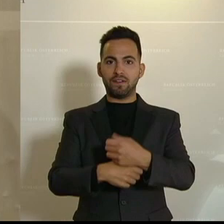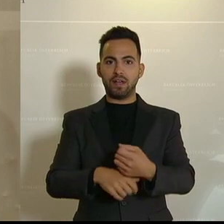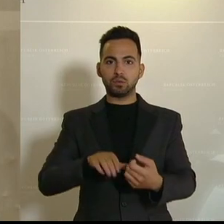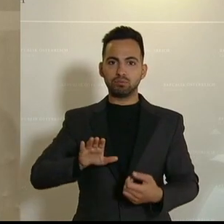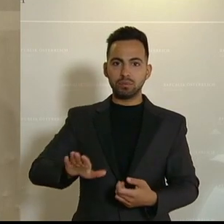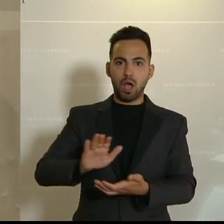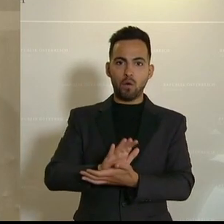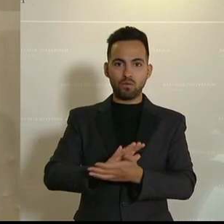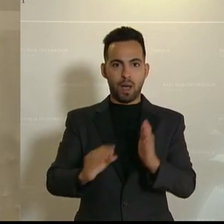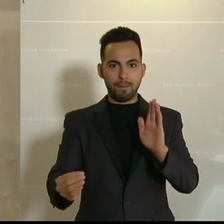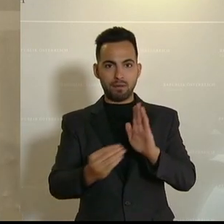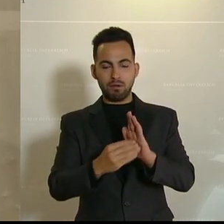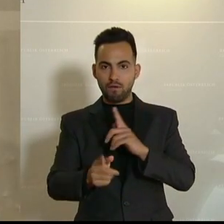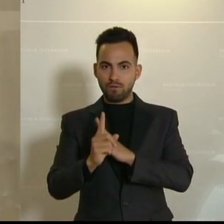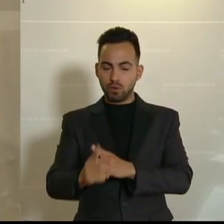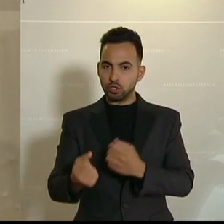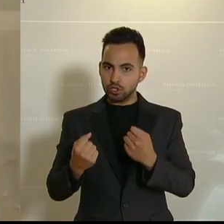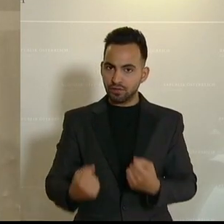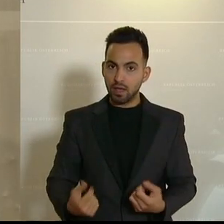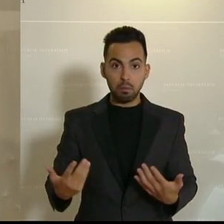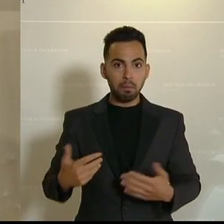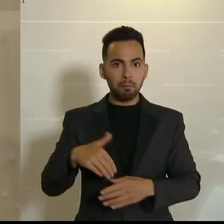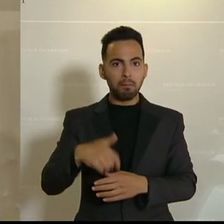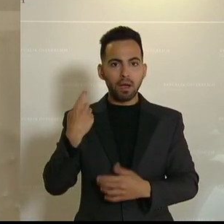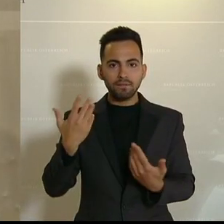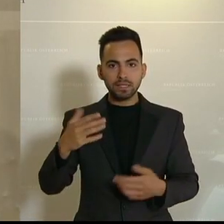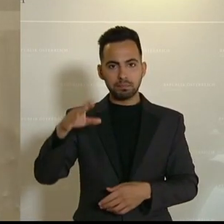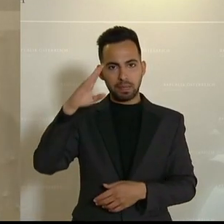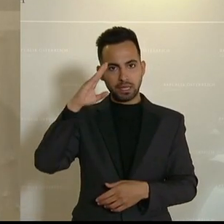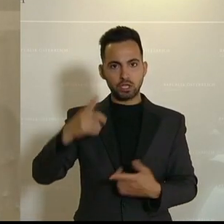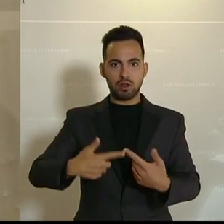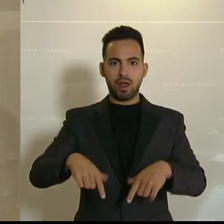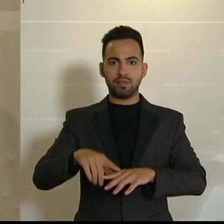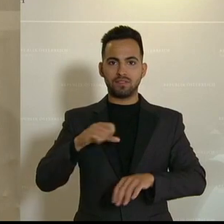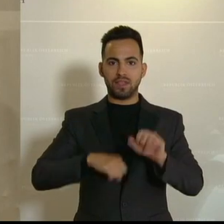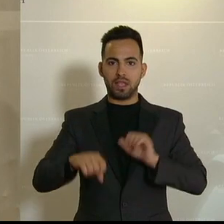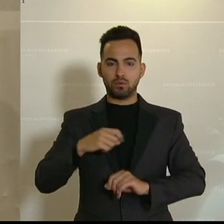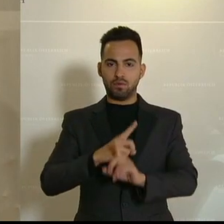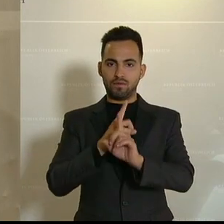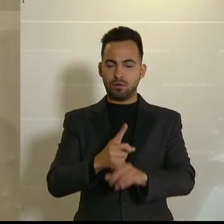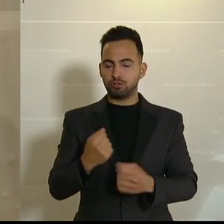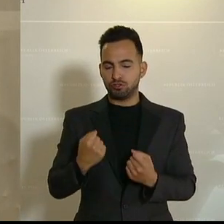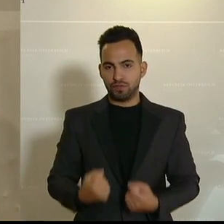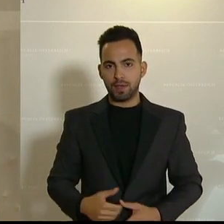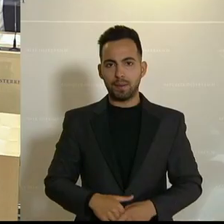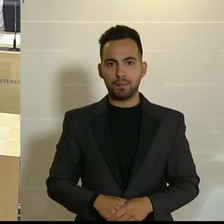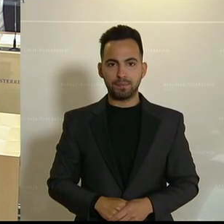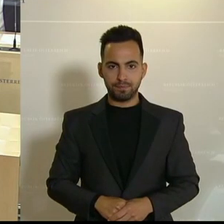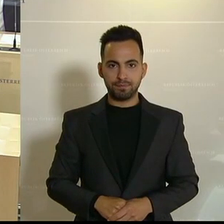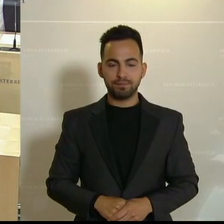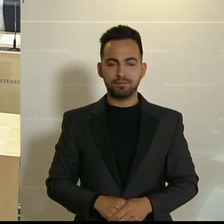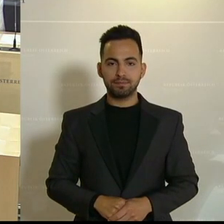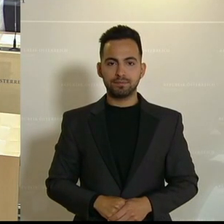Kernaufgabe, nämlich die militärische Landesverteidigung, auch nur ansatzweise erfüllen zu können.